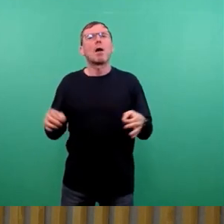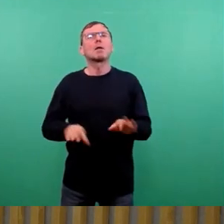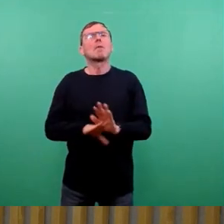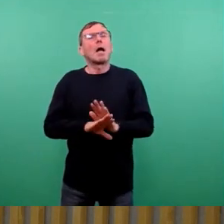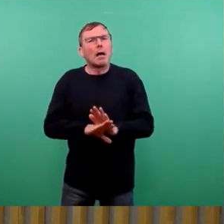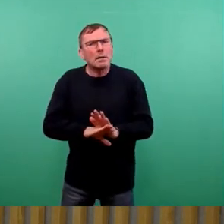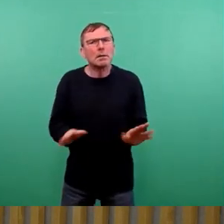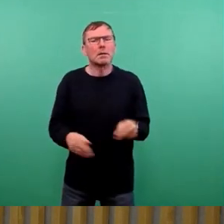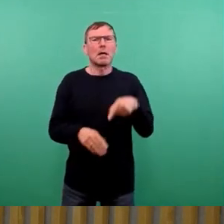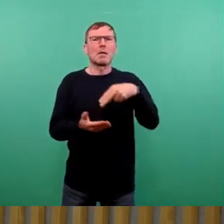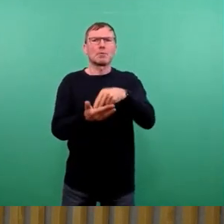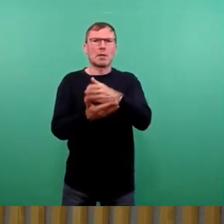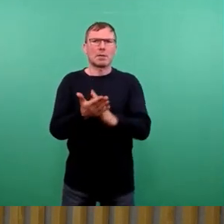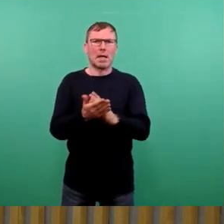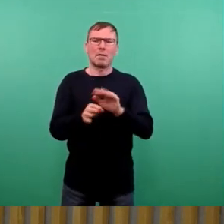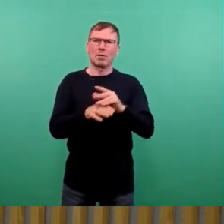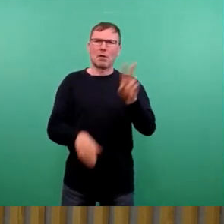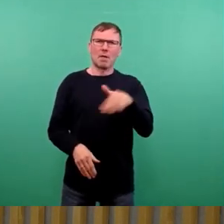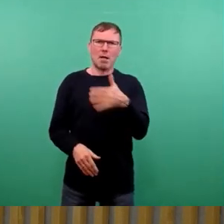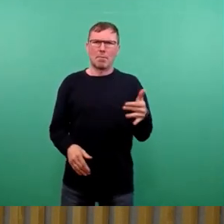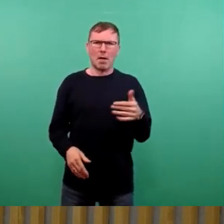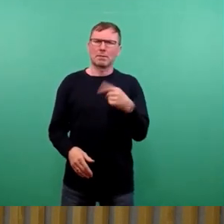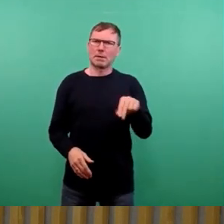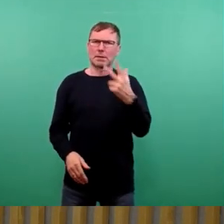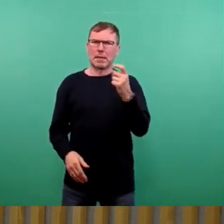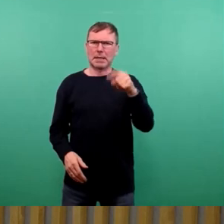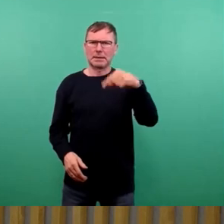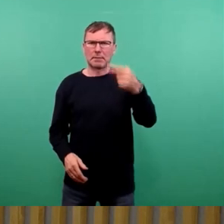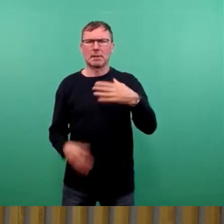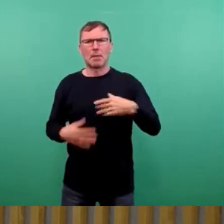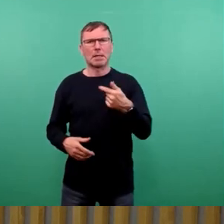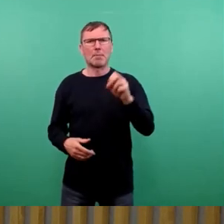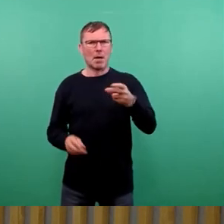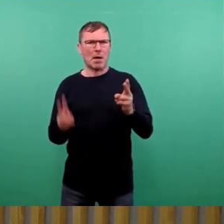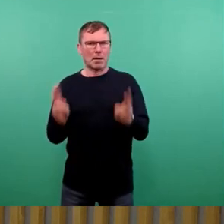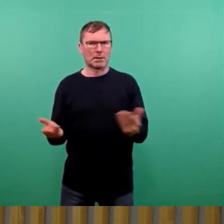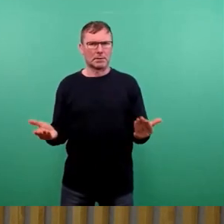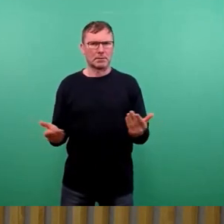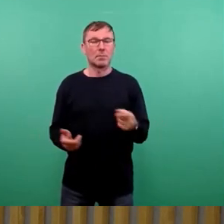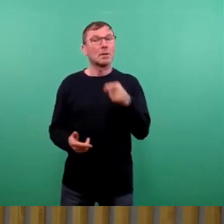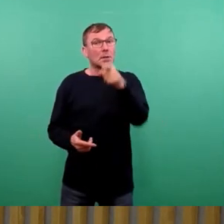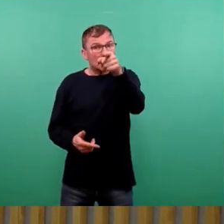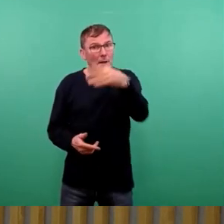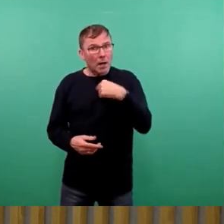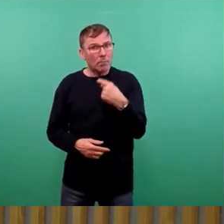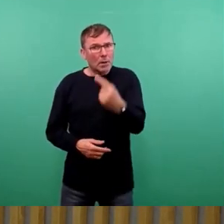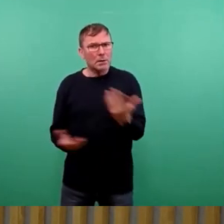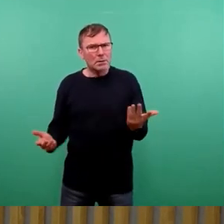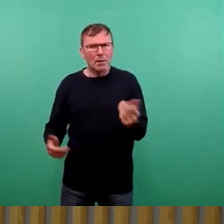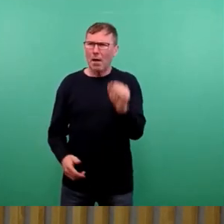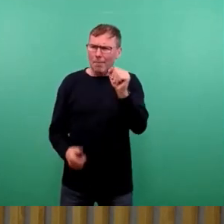des Wirtschaftsplanes 23 der Bäder GmbH sind. Sie haben jetzt ausgeführt, warum.